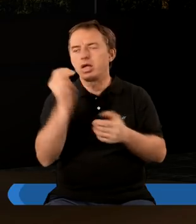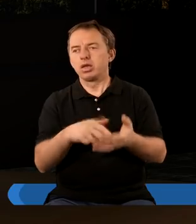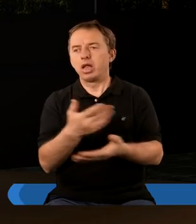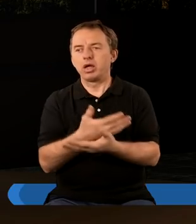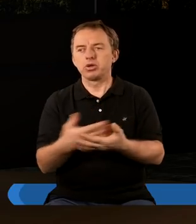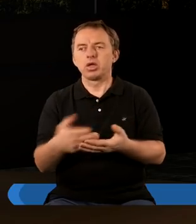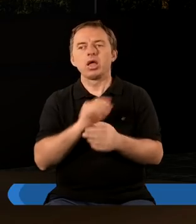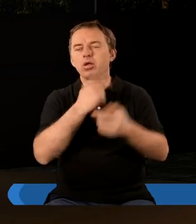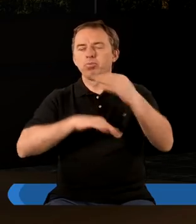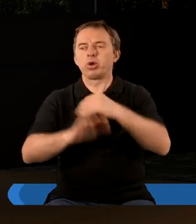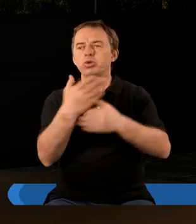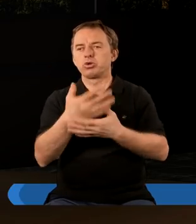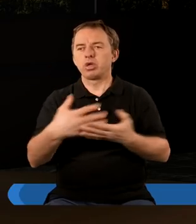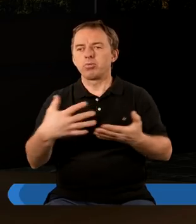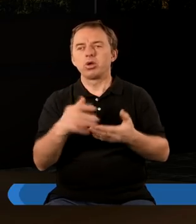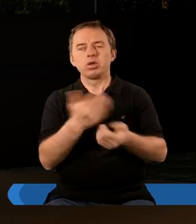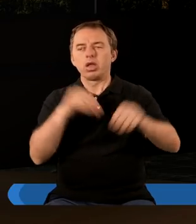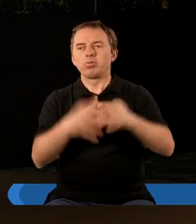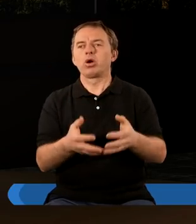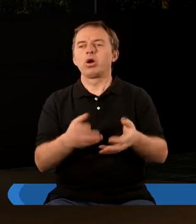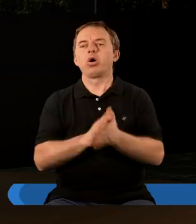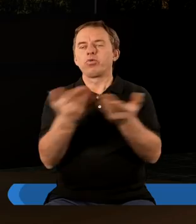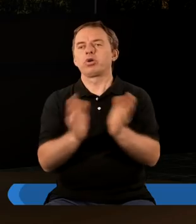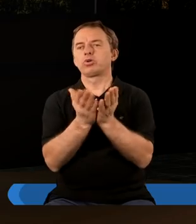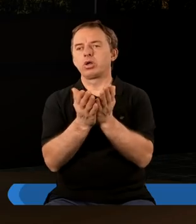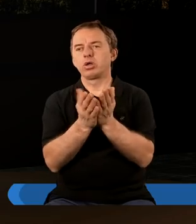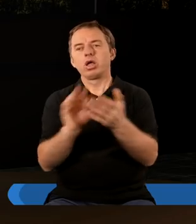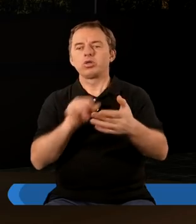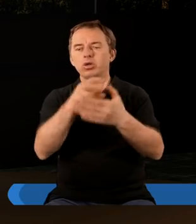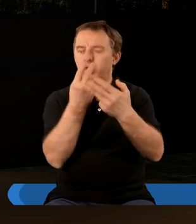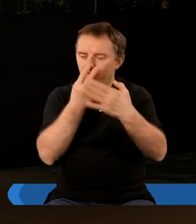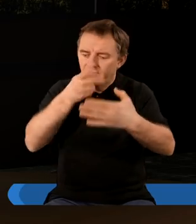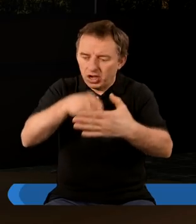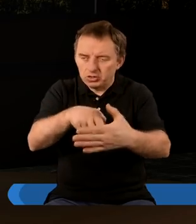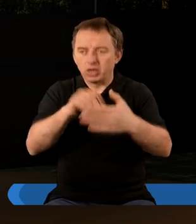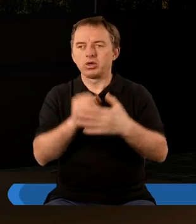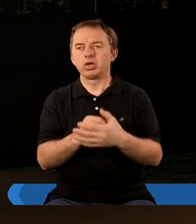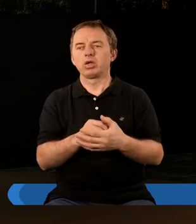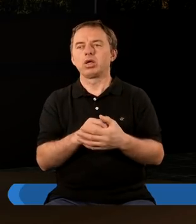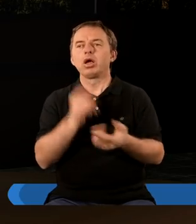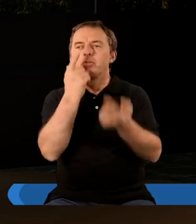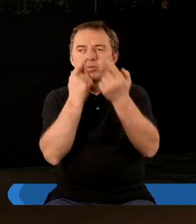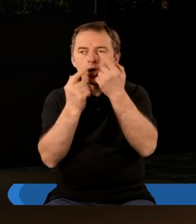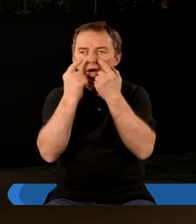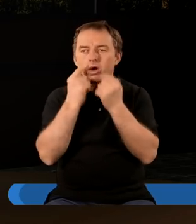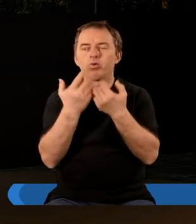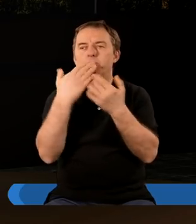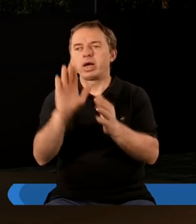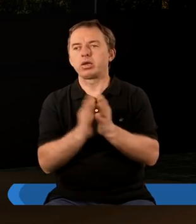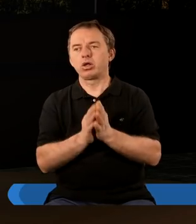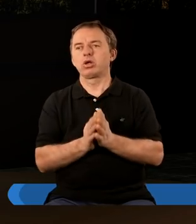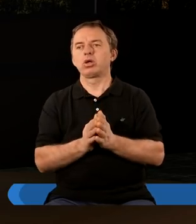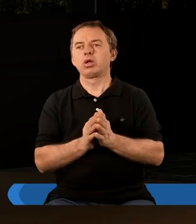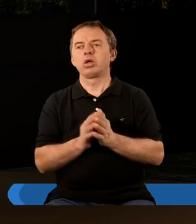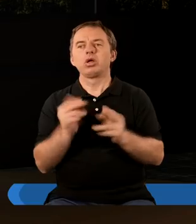ani na ziemi, ani pod ziemią nie mógł otworzyć księgi ani do niej wejrzeć. I płakałem bardzo,